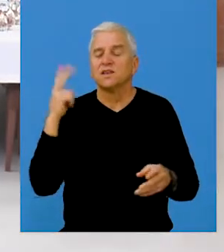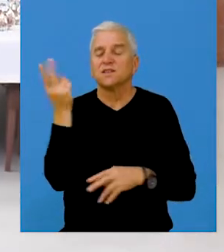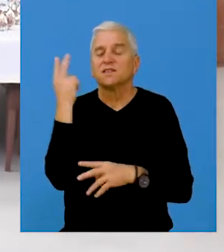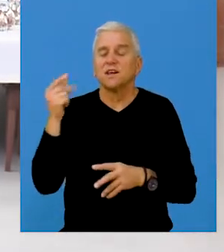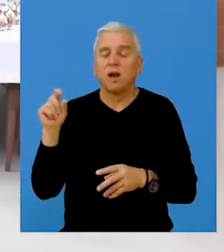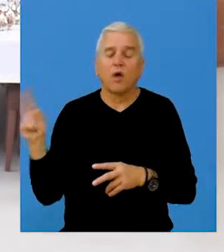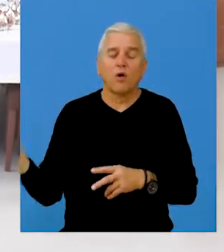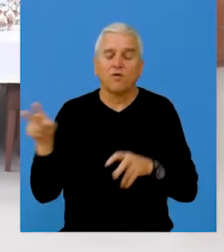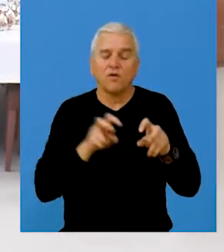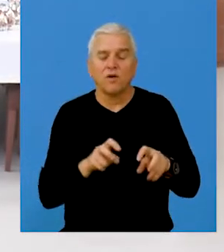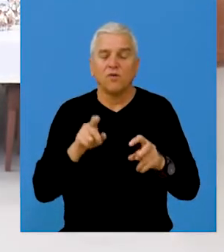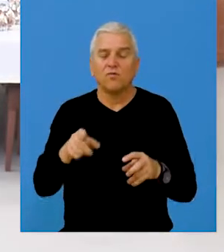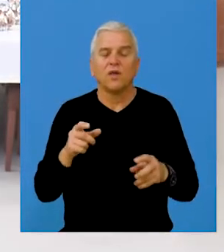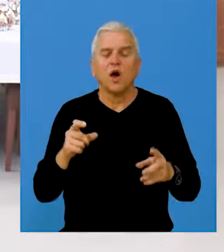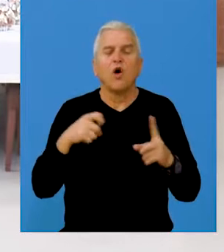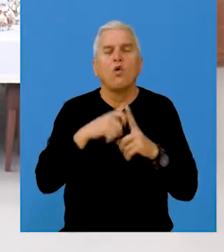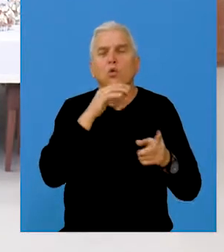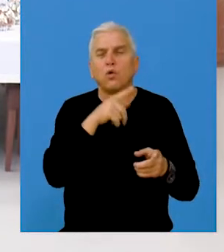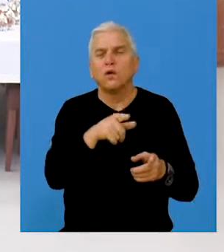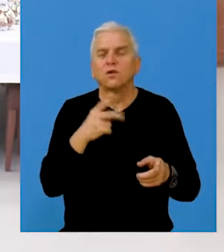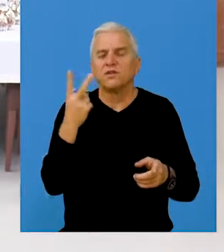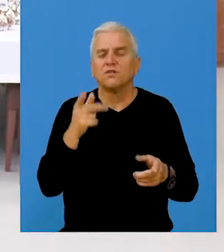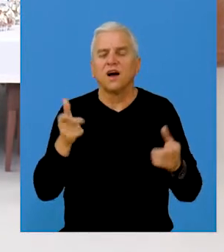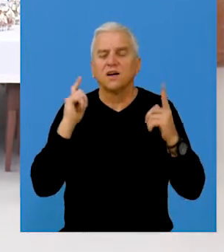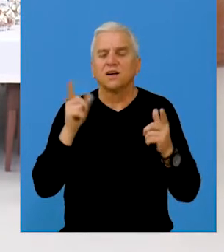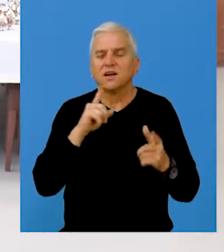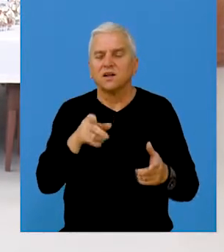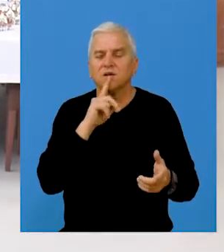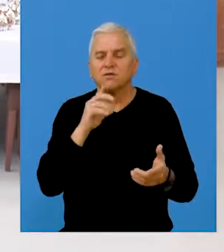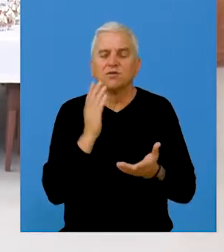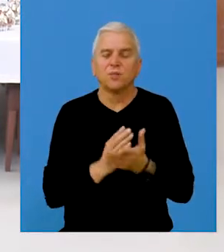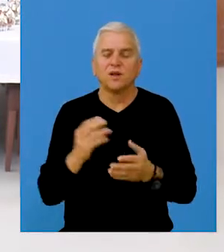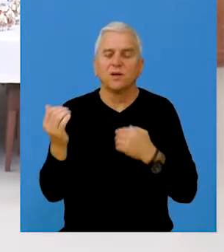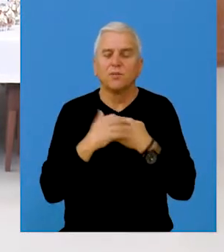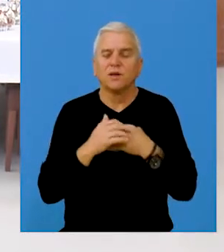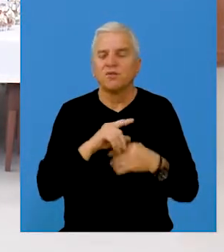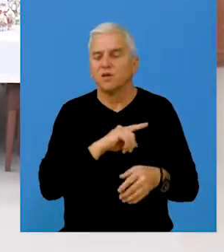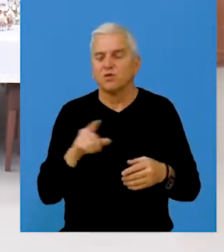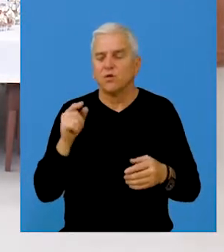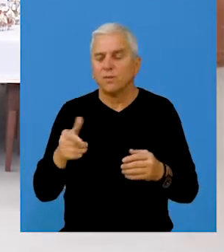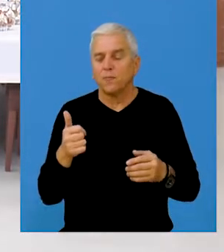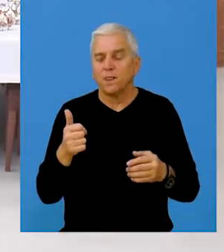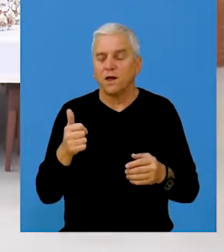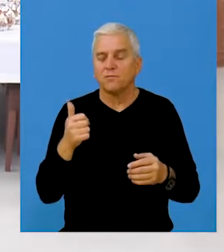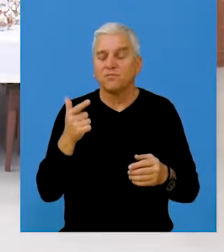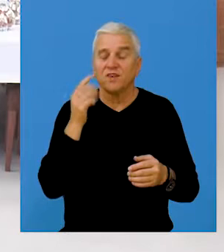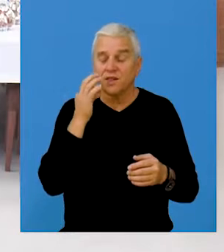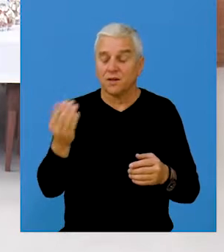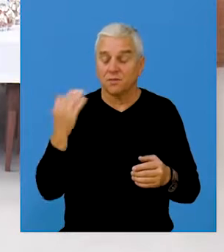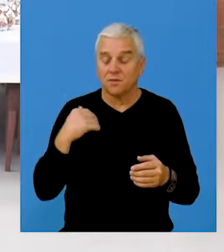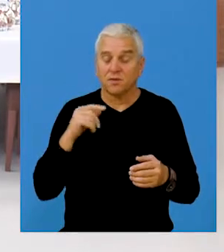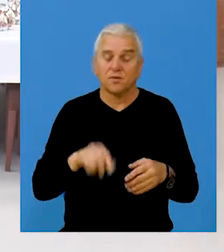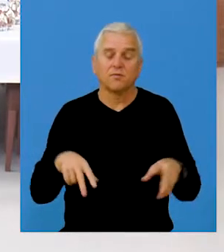otkaza nam je Zrenjanin i otkaza nam je Kula. To su gradovi koji su bili prijavljeni sve do prethodne